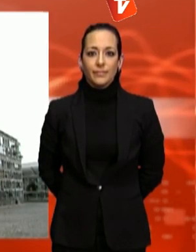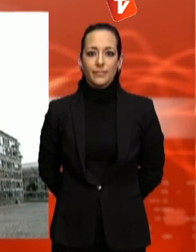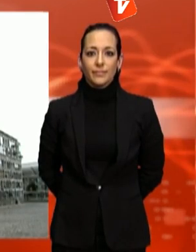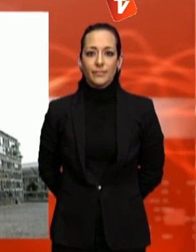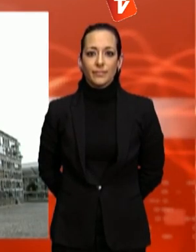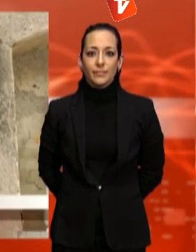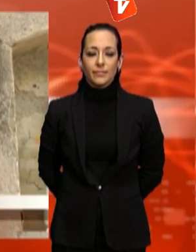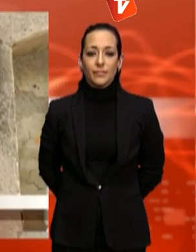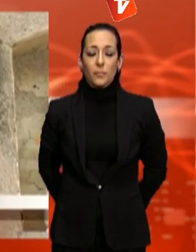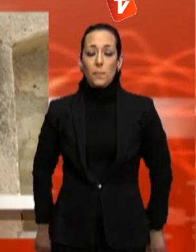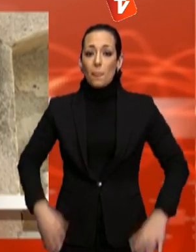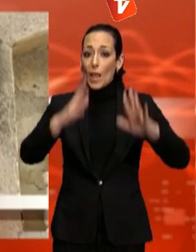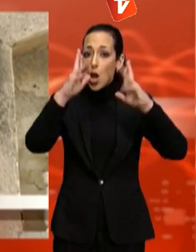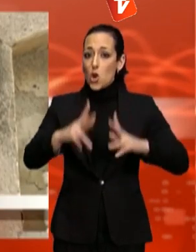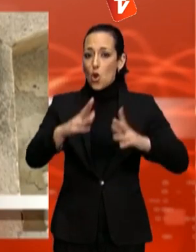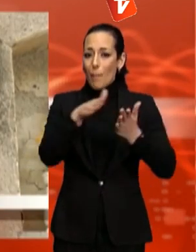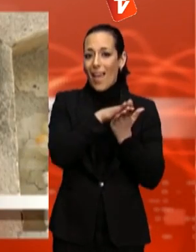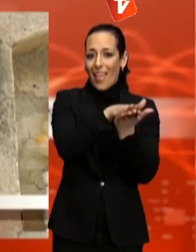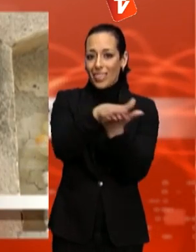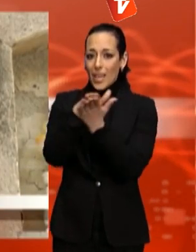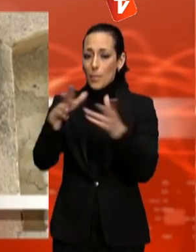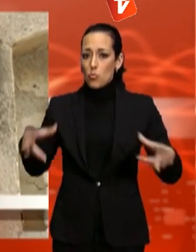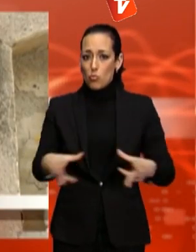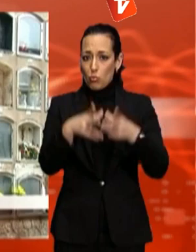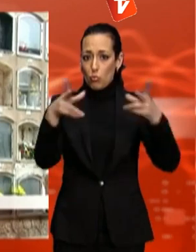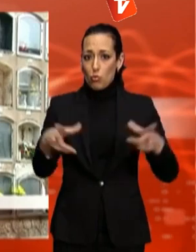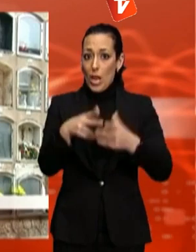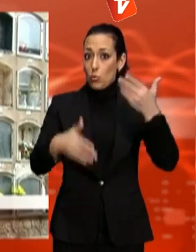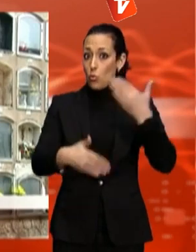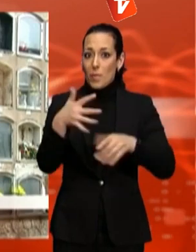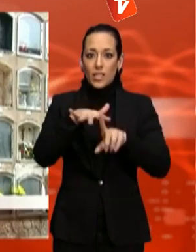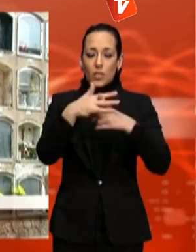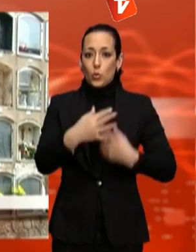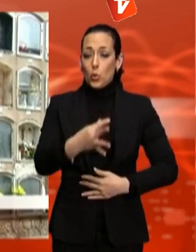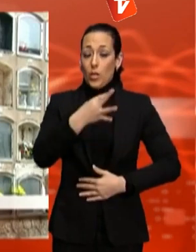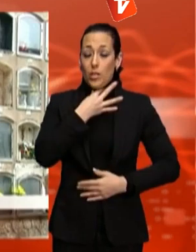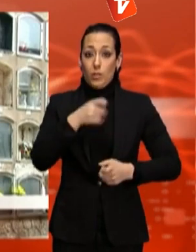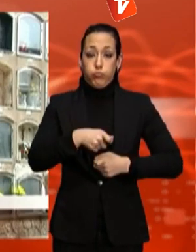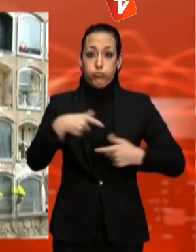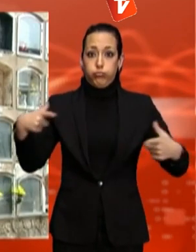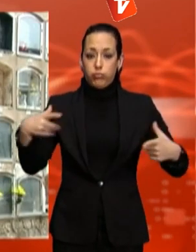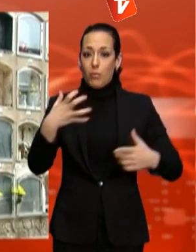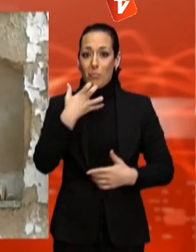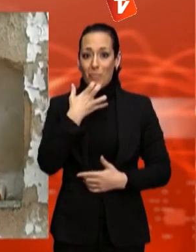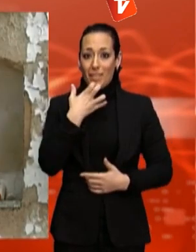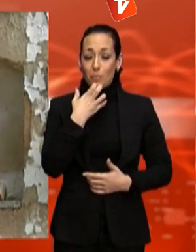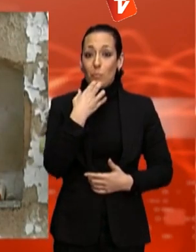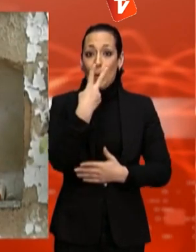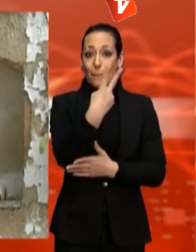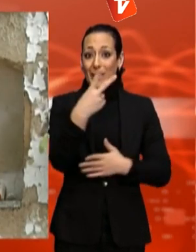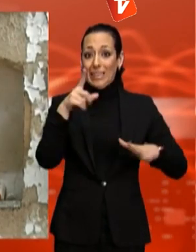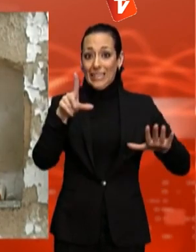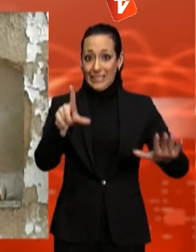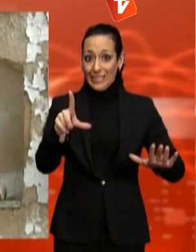El nombre d'enterraments de beneficència ha crescut a Terrassa des de l'inici de la crisi. Si l'any 2007 van ser 22 els casos atesos a la ciutat,